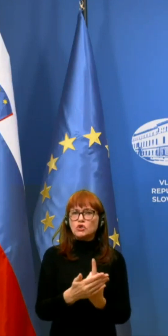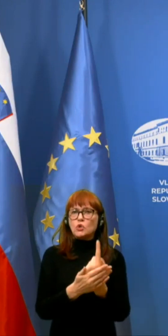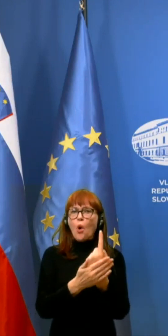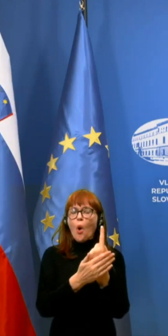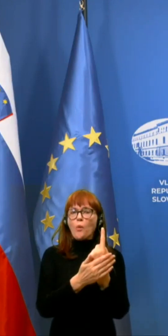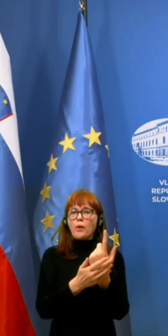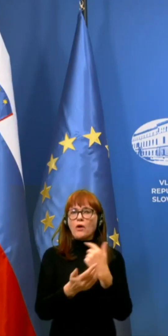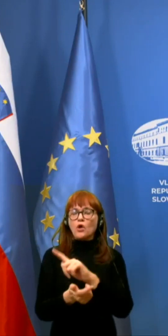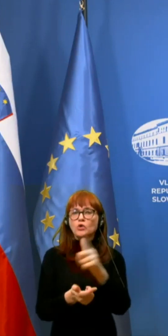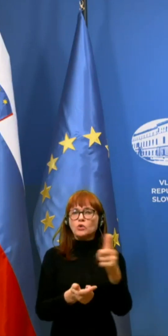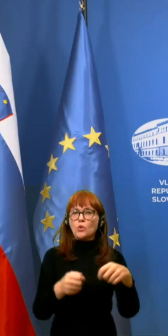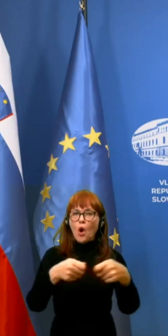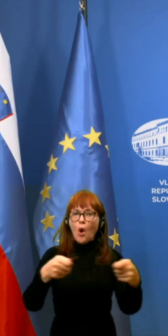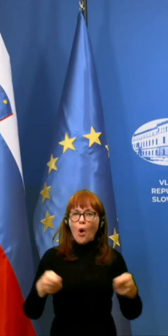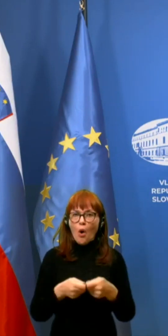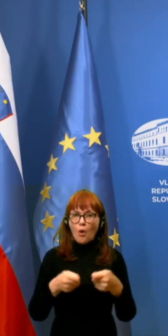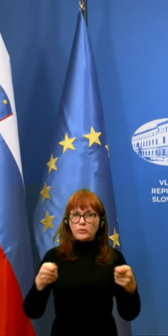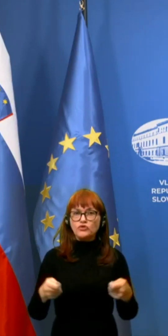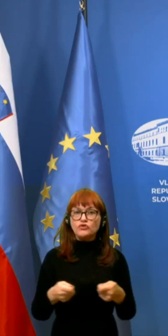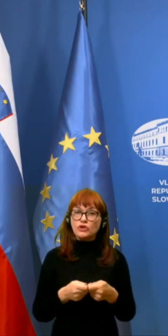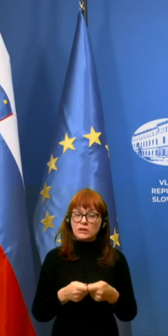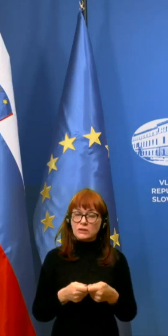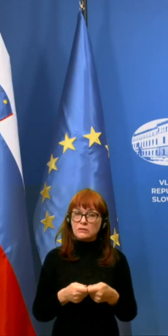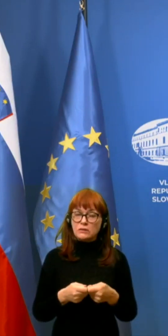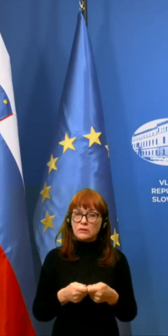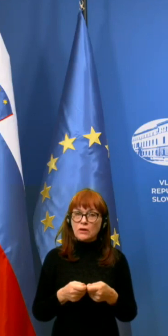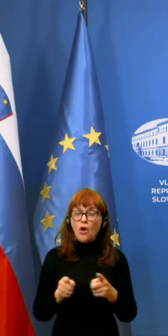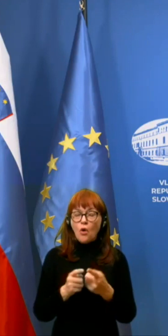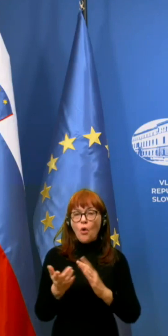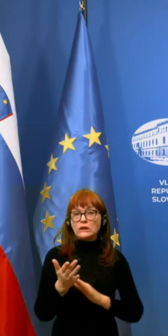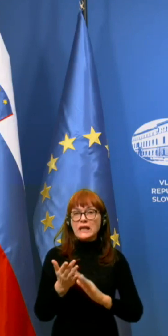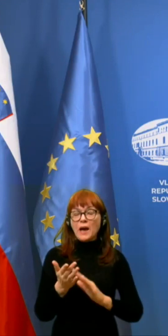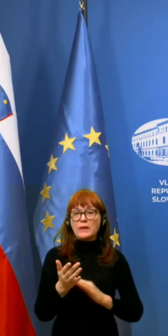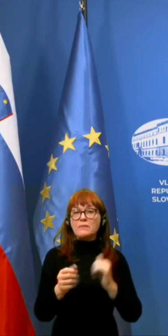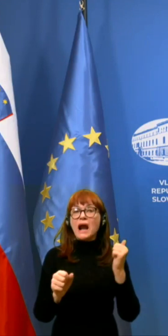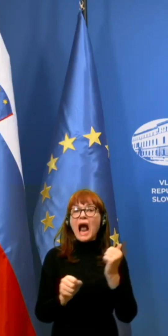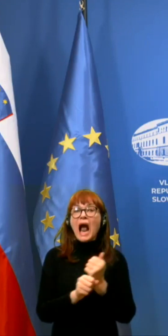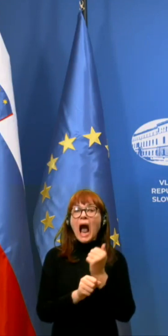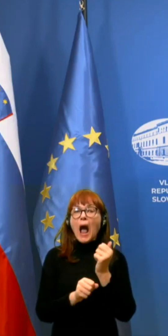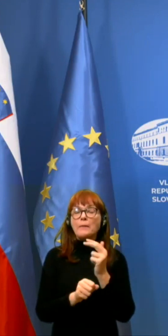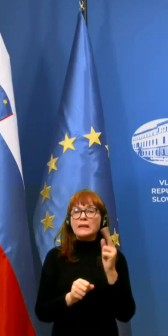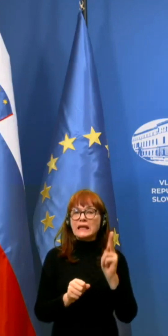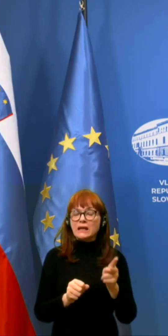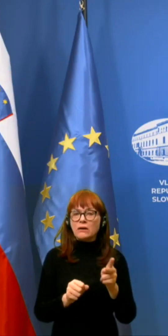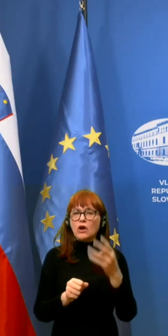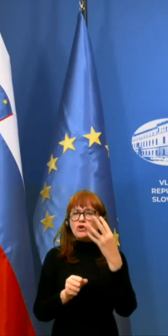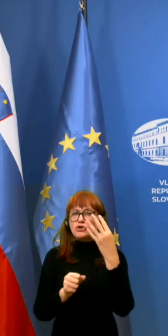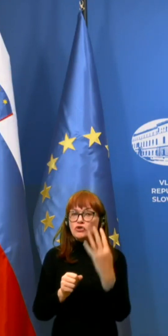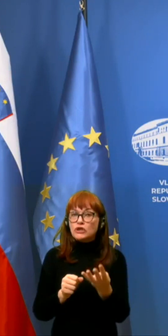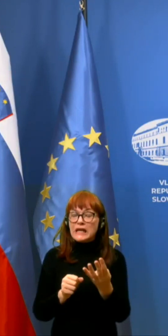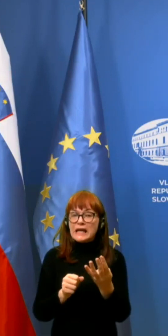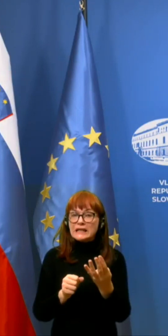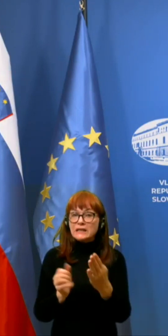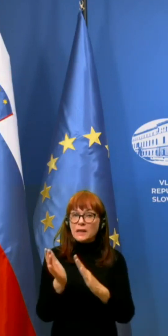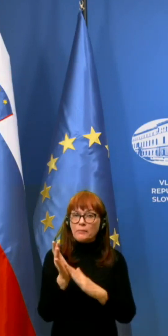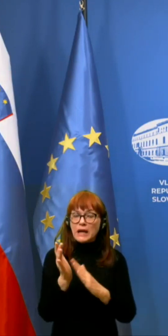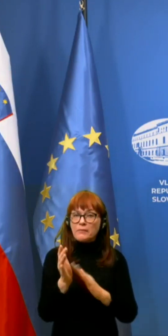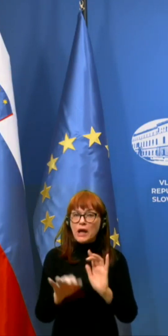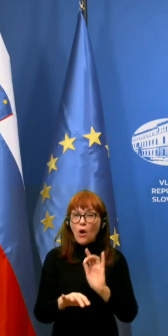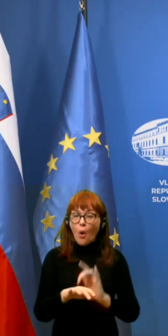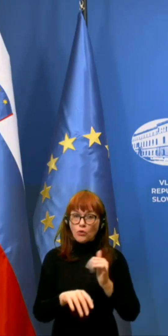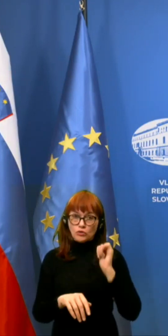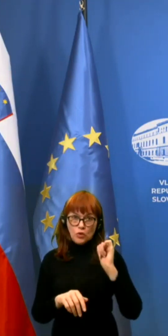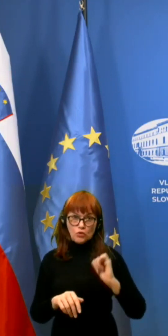drugih občin, kot je na primer v Kamniku, tam je 40 primerov okužb